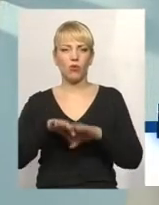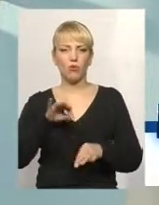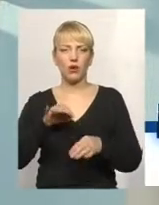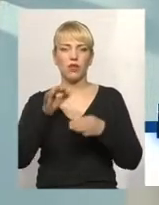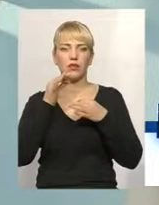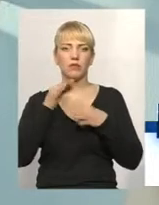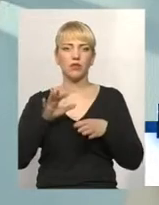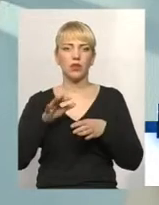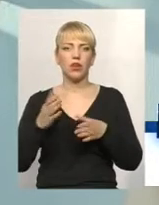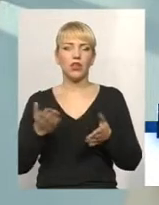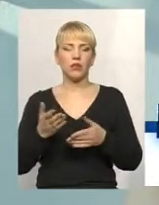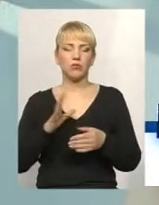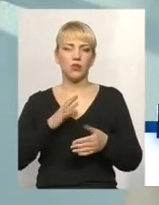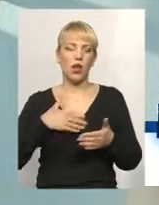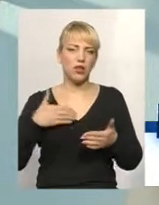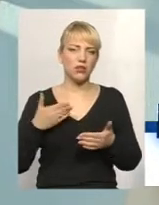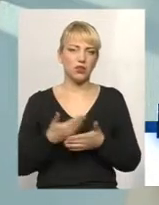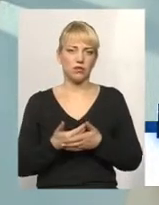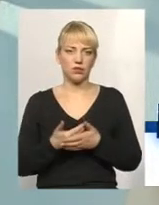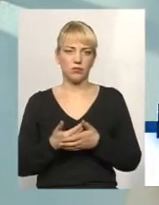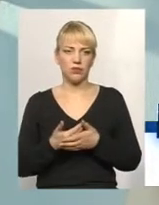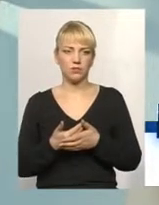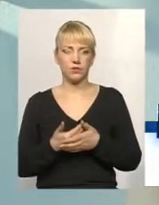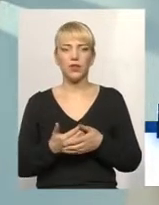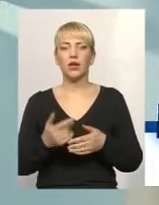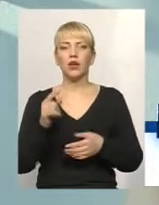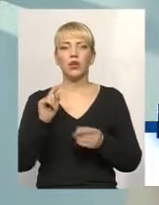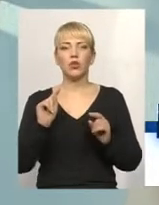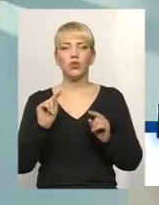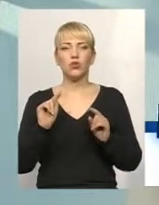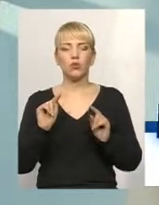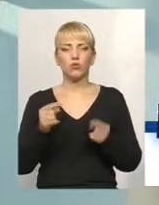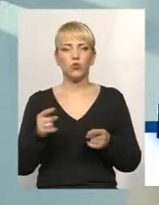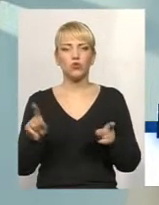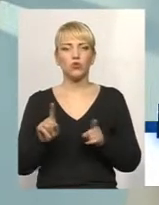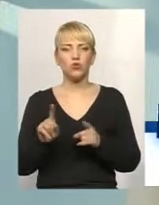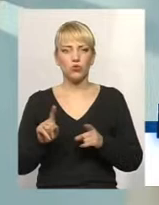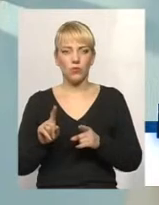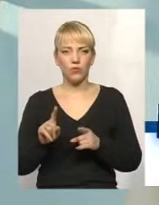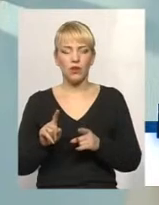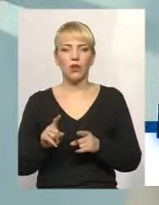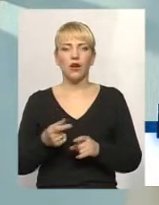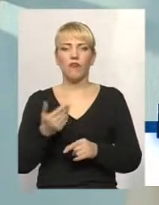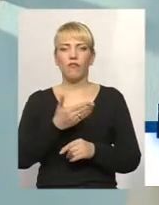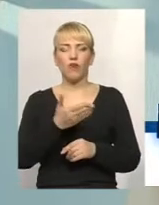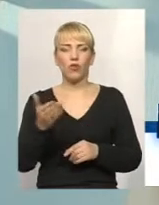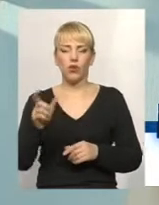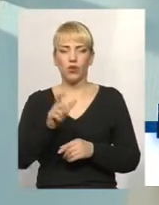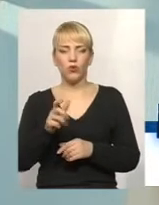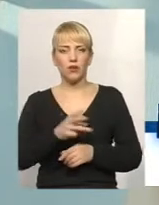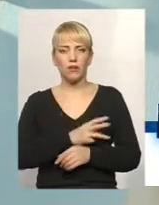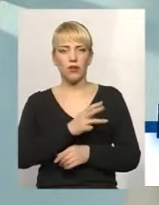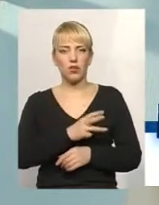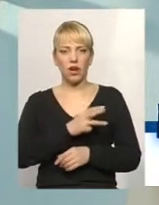бути більш активними, скажімо так. Тому що вони мають, вони сьогодні бажають, і